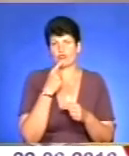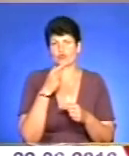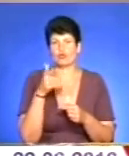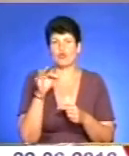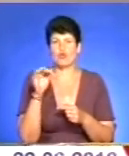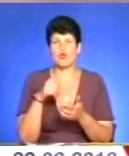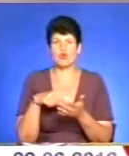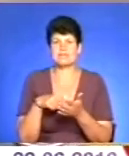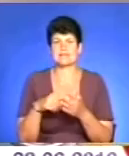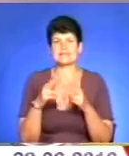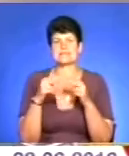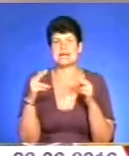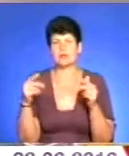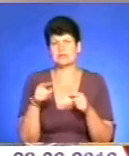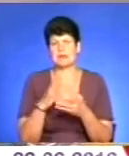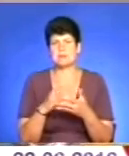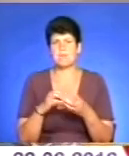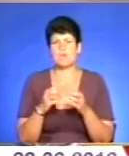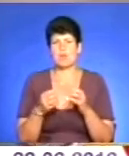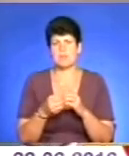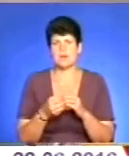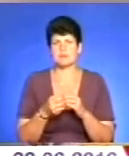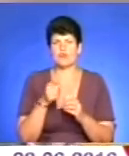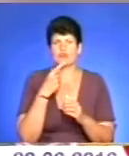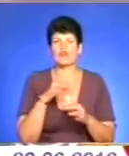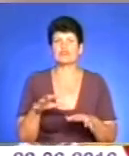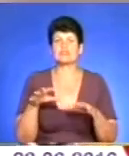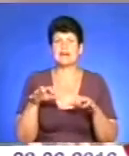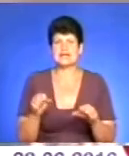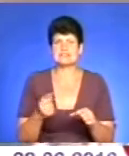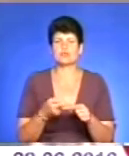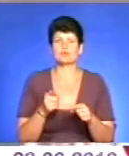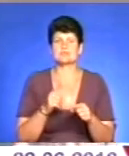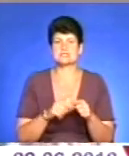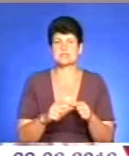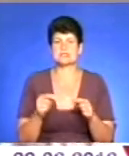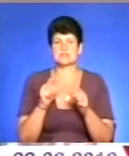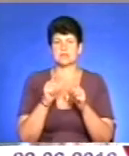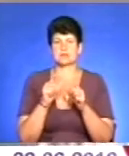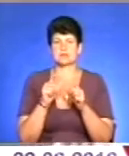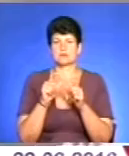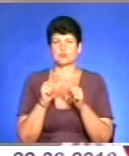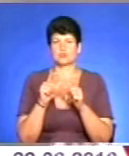Але там є проблеми, знову ж таки наступають, що власником цих споруд